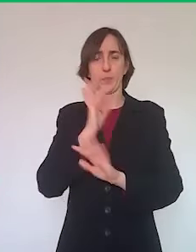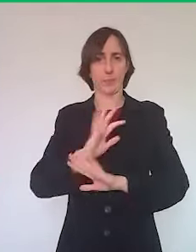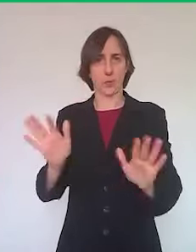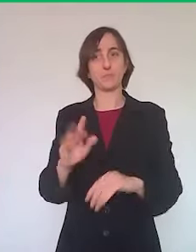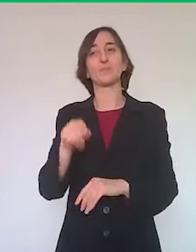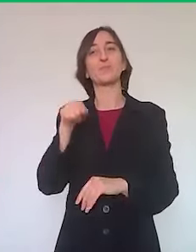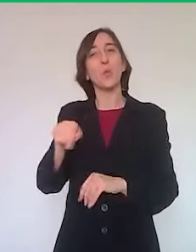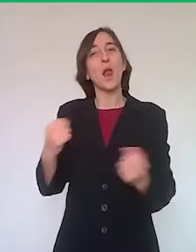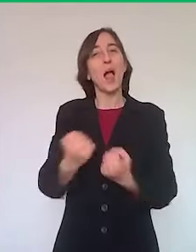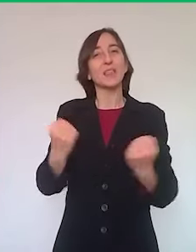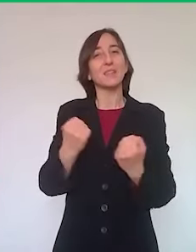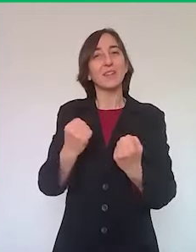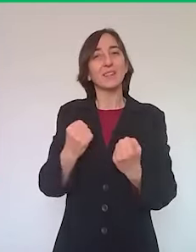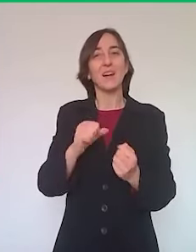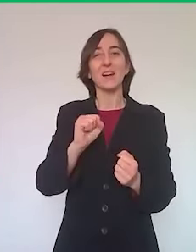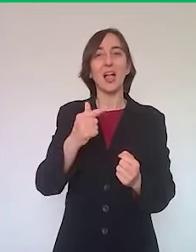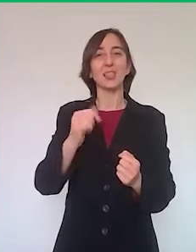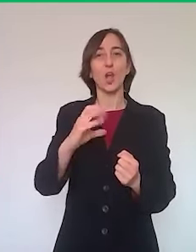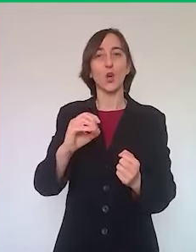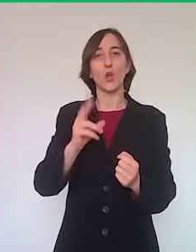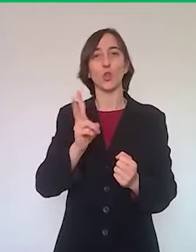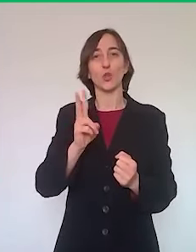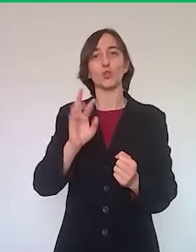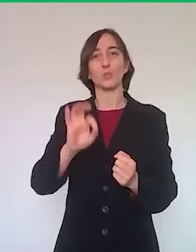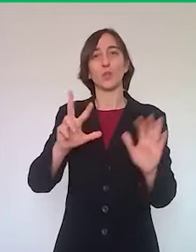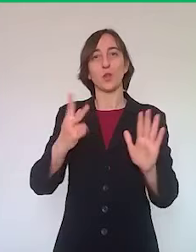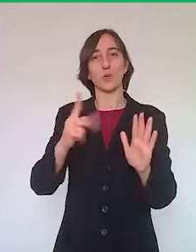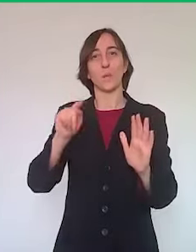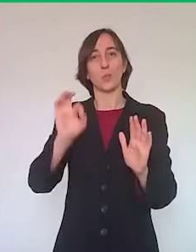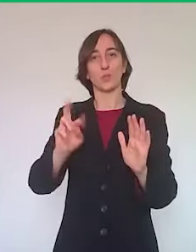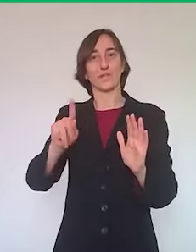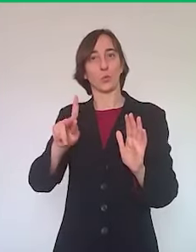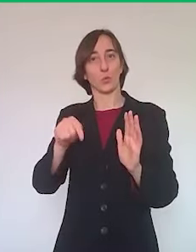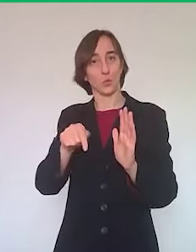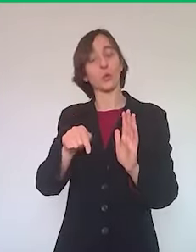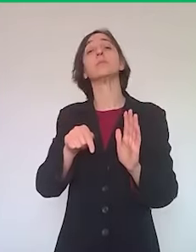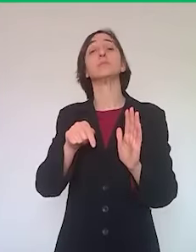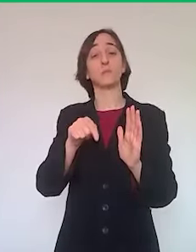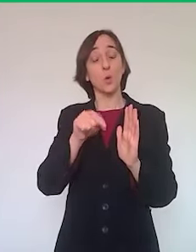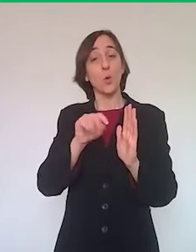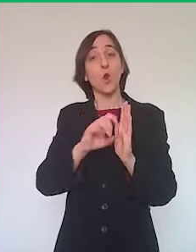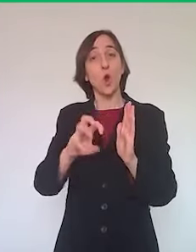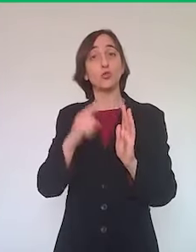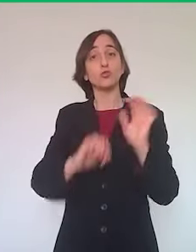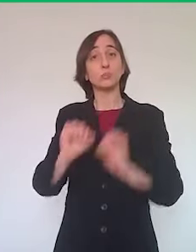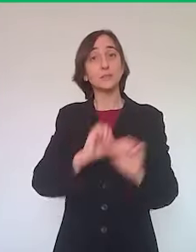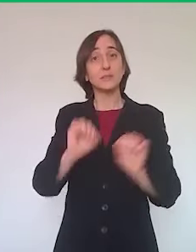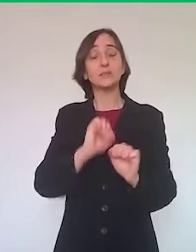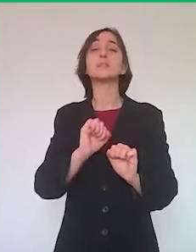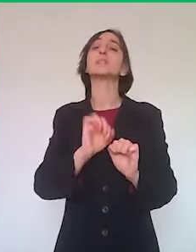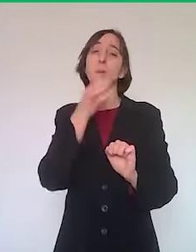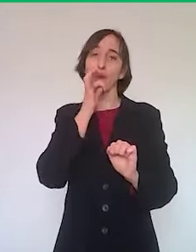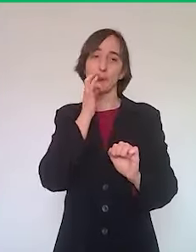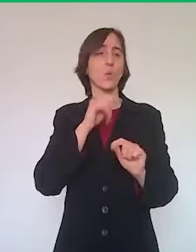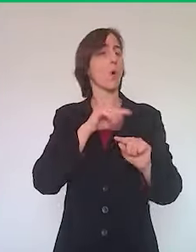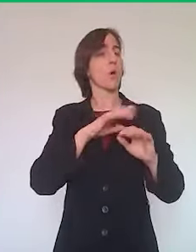82.21, sono possibili nel resto della regione, ma non nella provincia di Piacenza e nella provincia di Rimini.